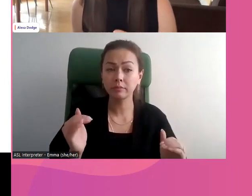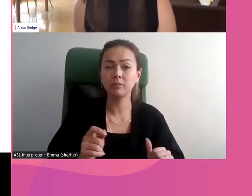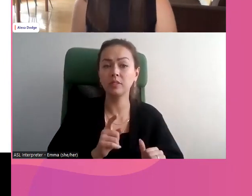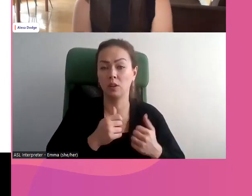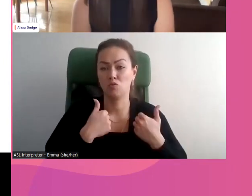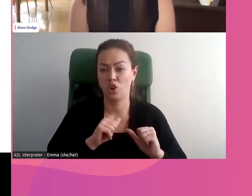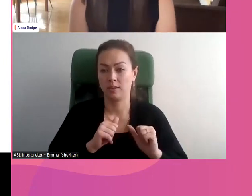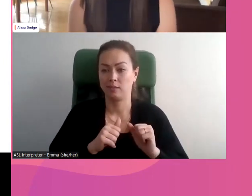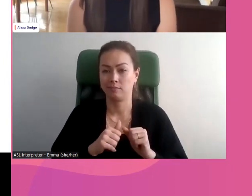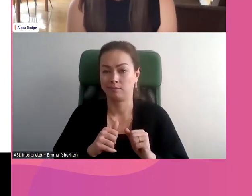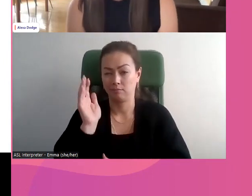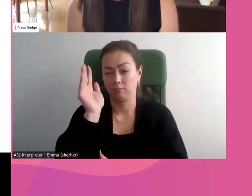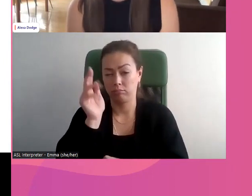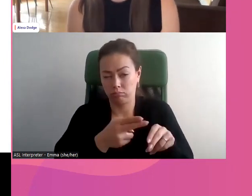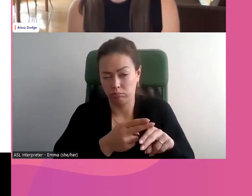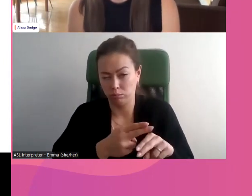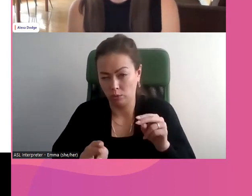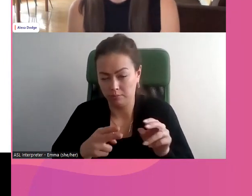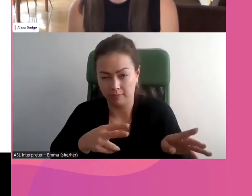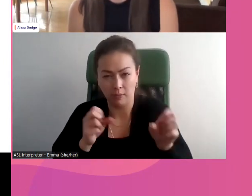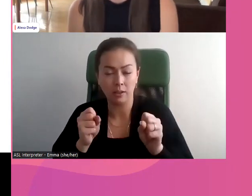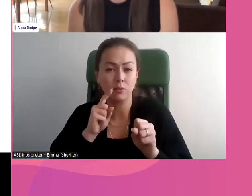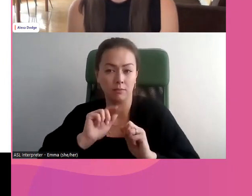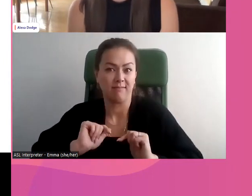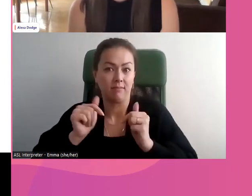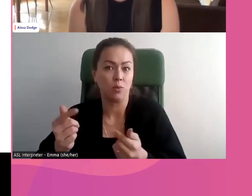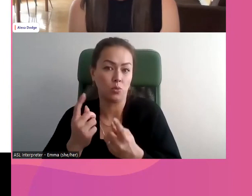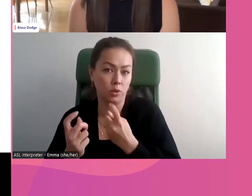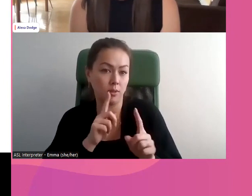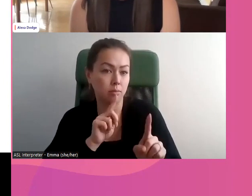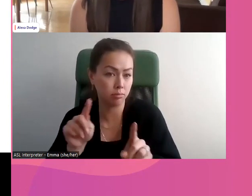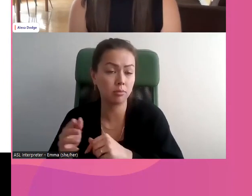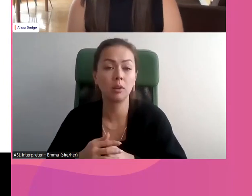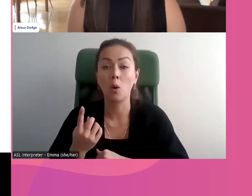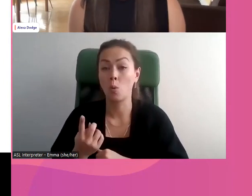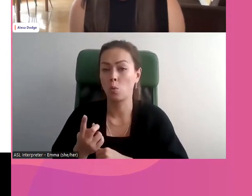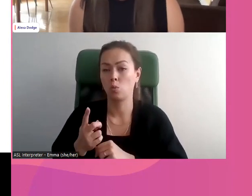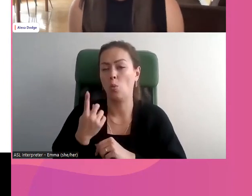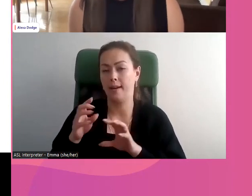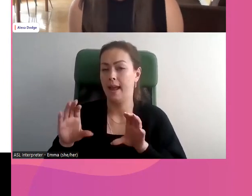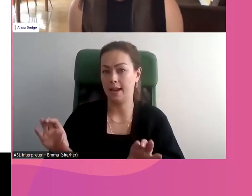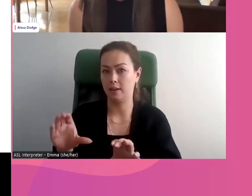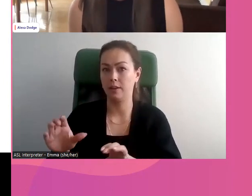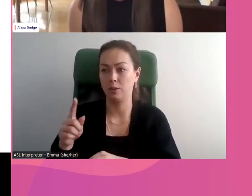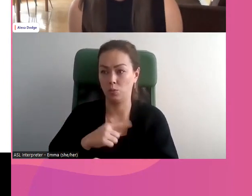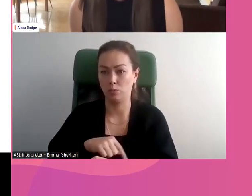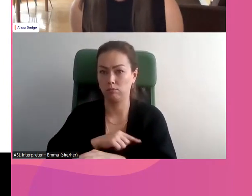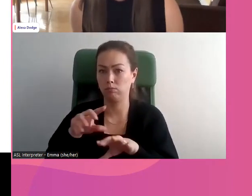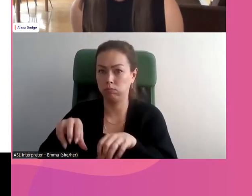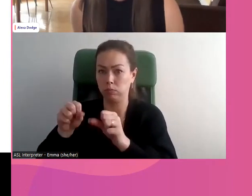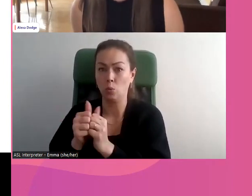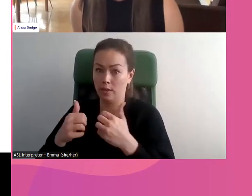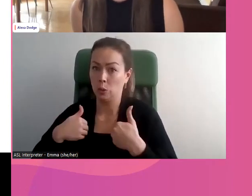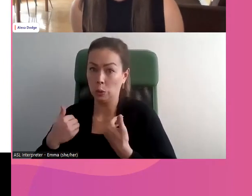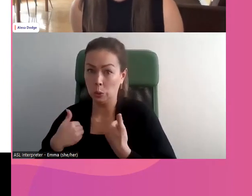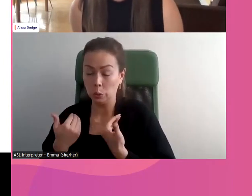Bon, alors je vais essayer de parler rapidement pour passer aux questions à réponse. Voici un exemple d'activité que nous faisons pour aider les jeunes à penser